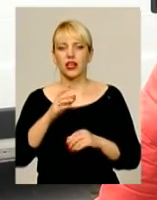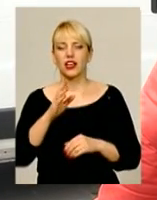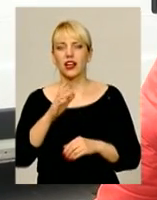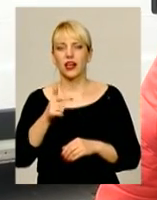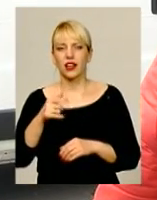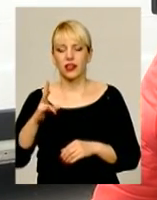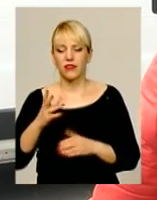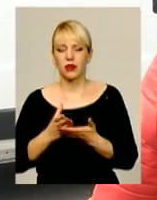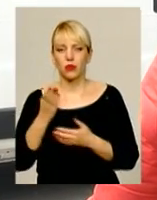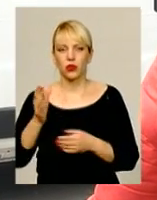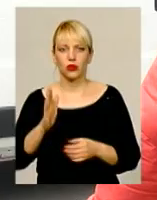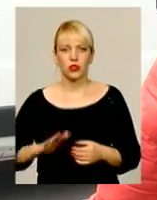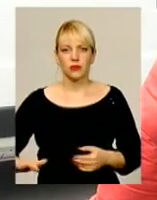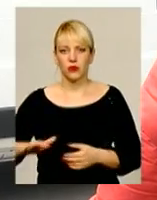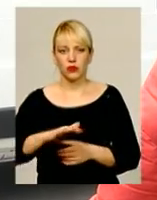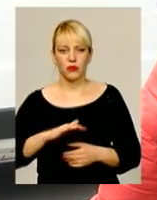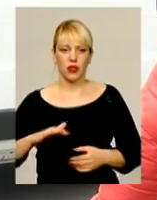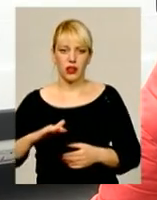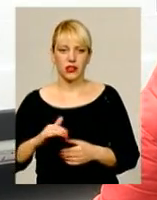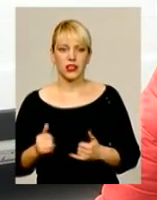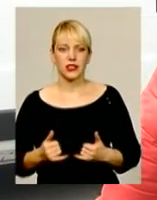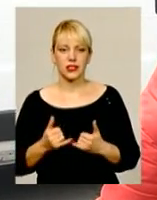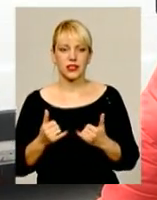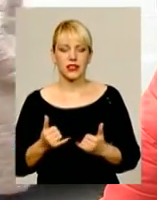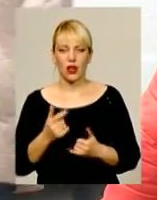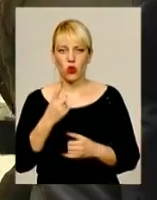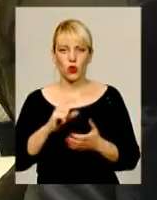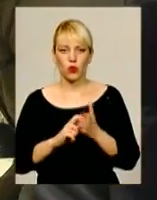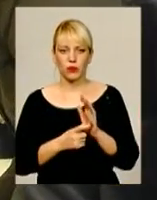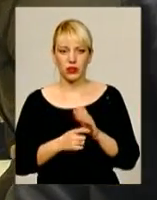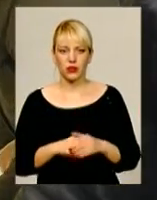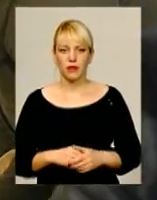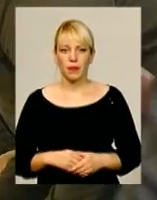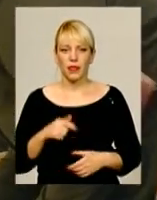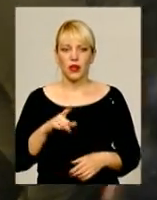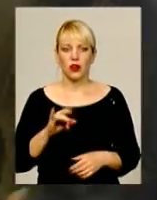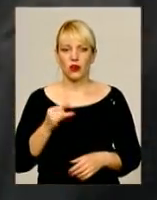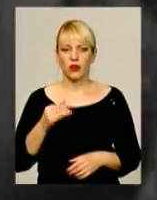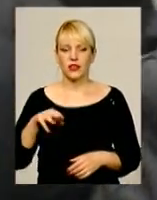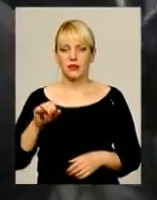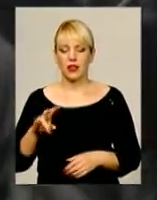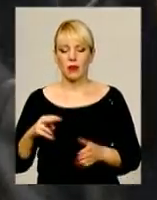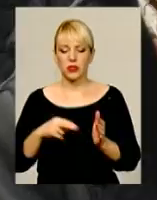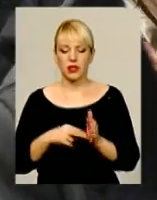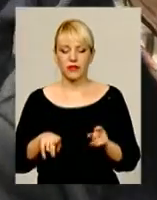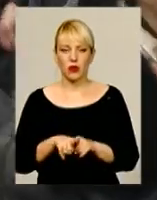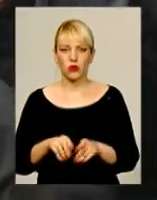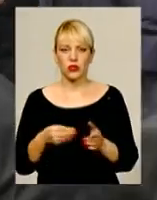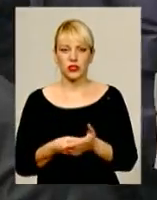тільки комунальні за однокімнатну. Гройсман поставив таку ціну, що